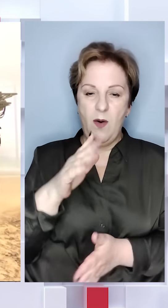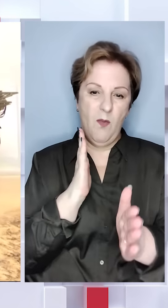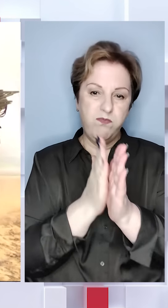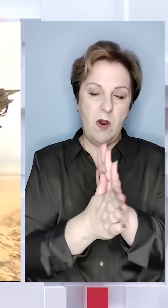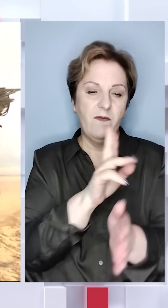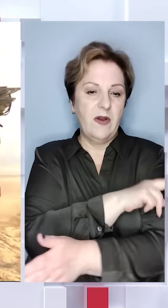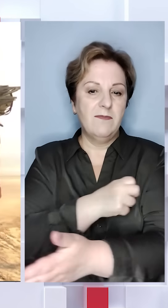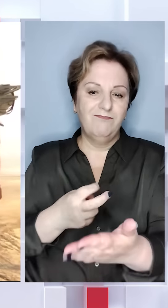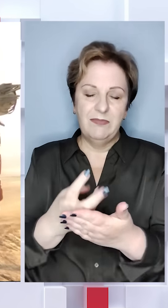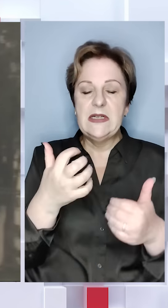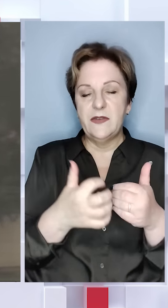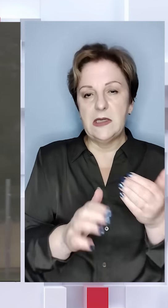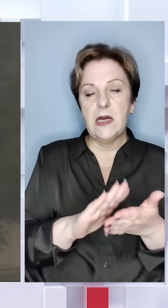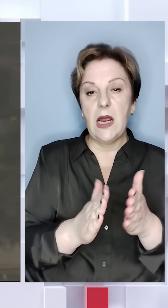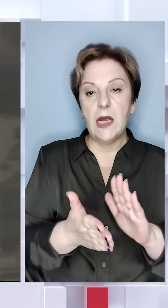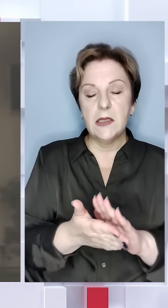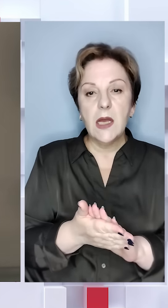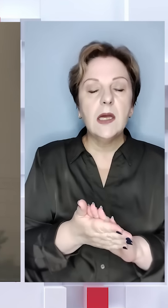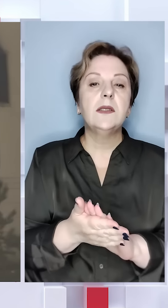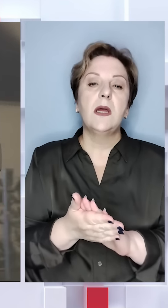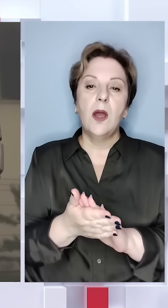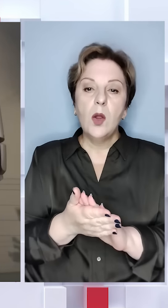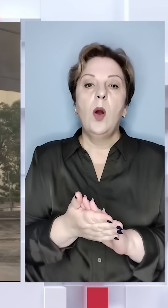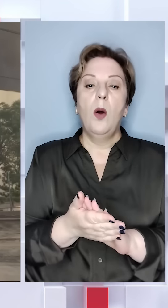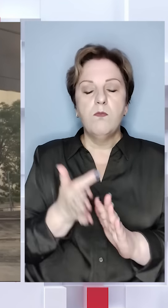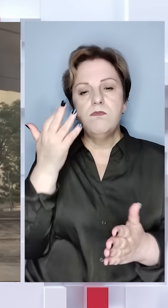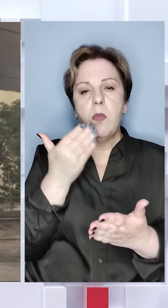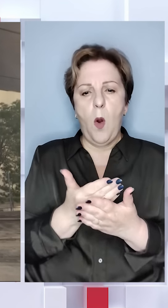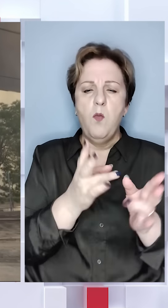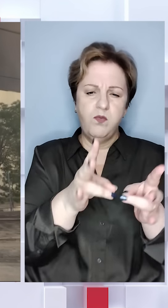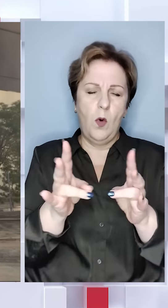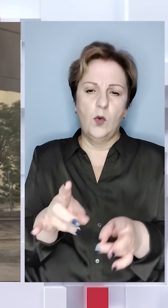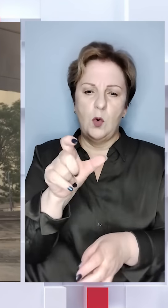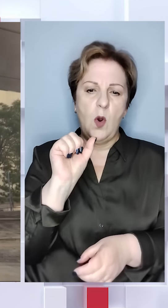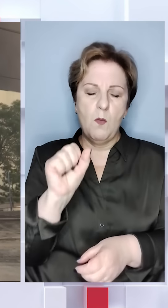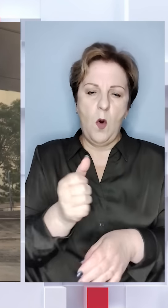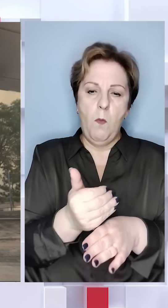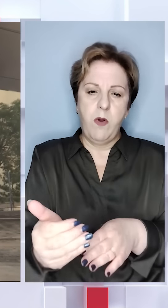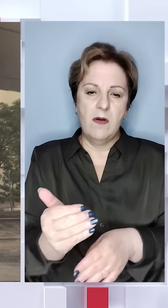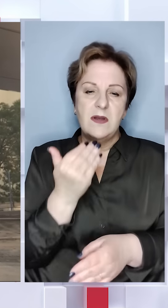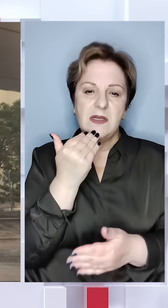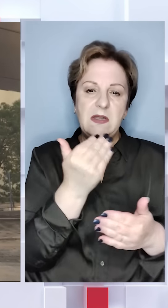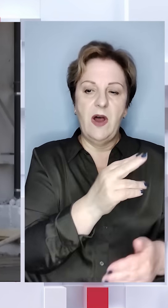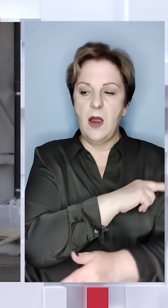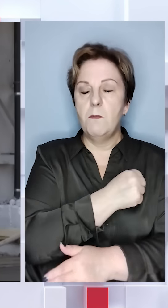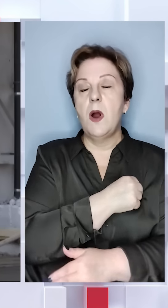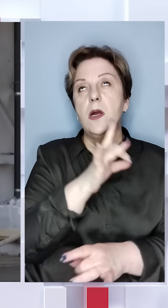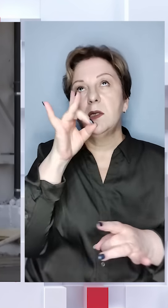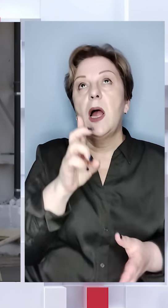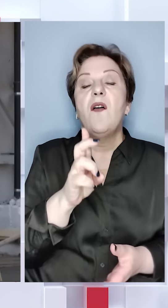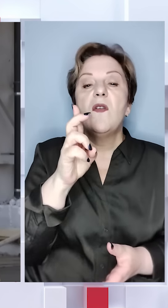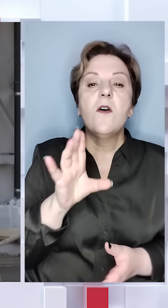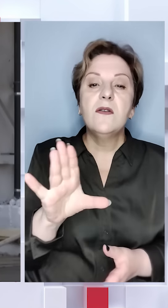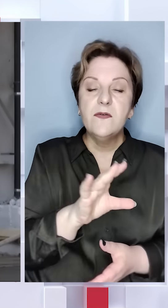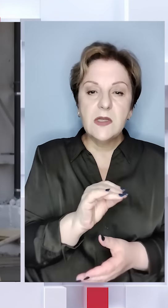Ушпиталили їх у стані середньої тяжкості. Але посадовці припускають, постраждалі, що можуть пізніше звертатися до медиків. Слава Богу,